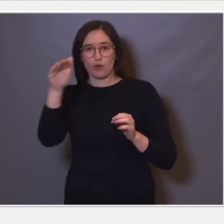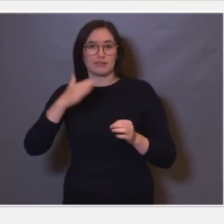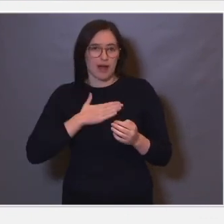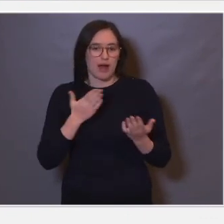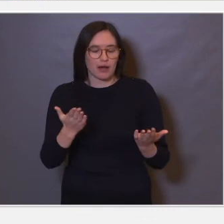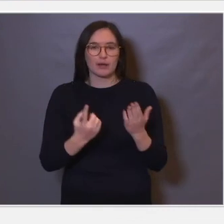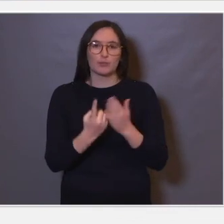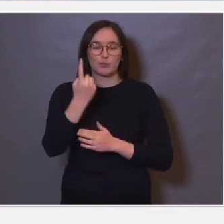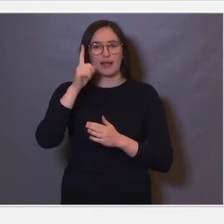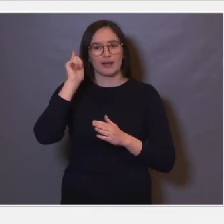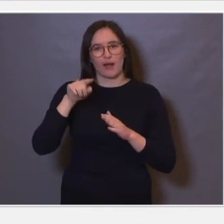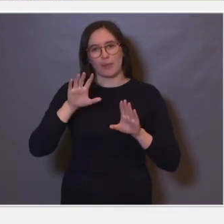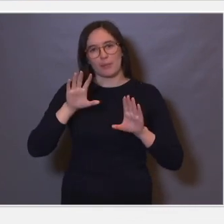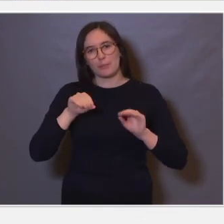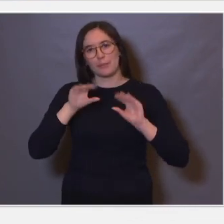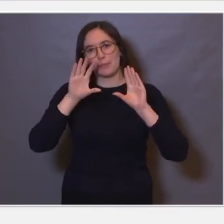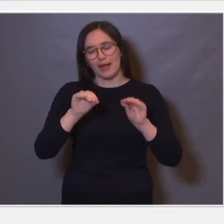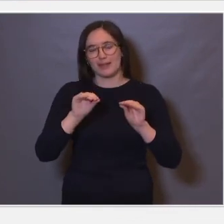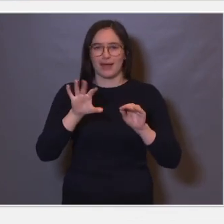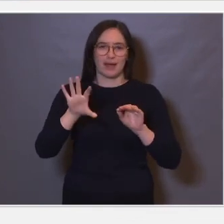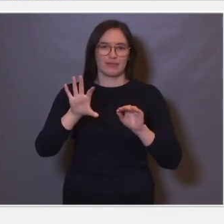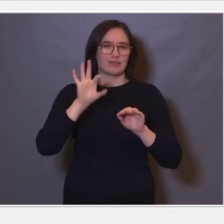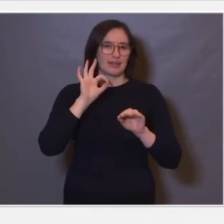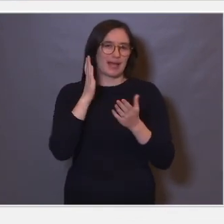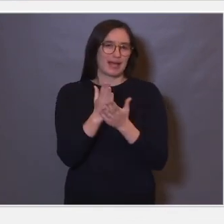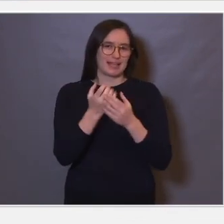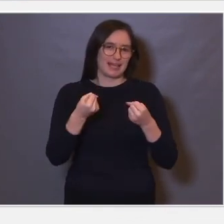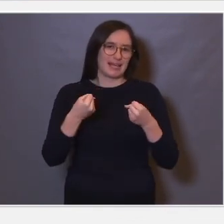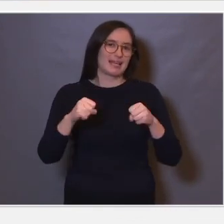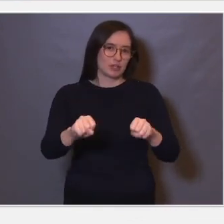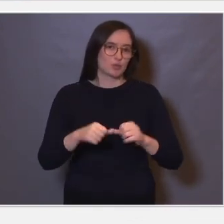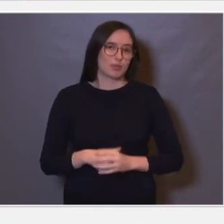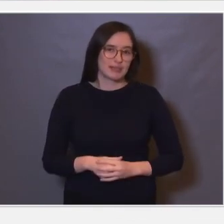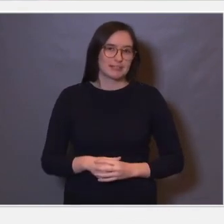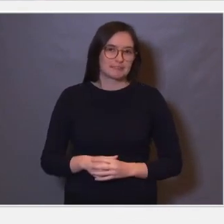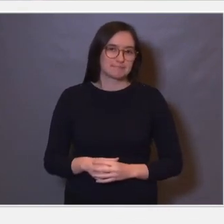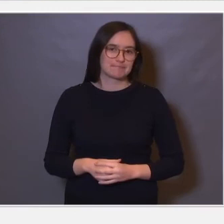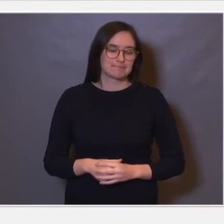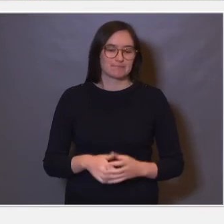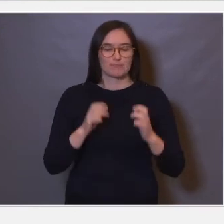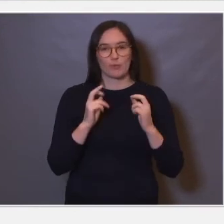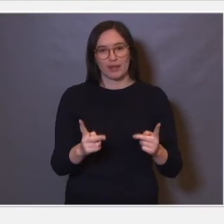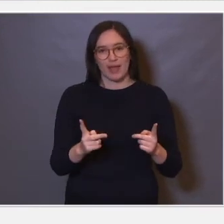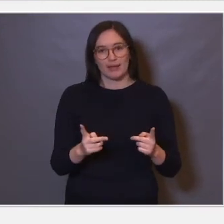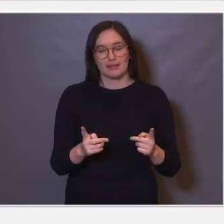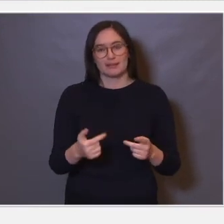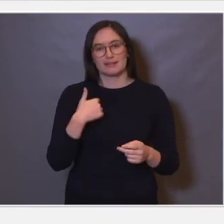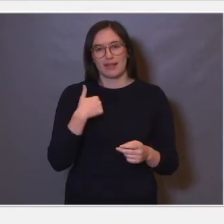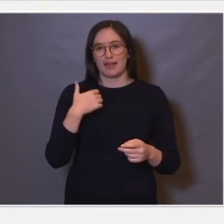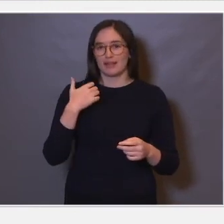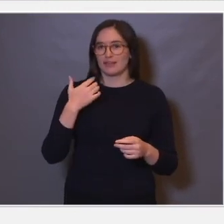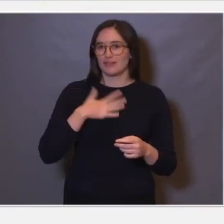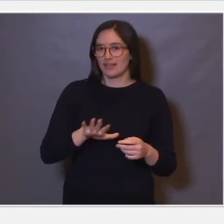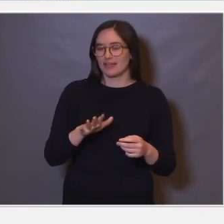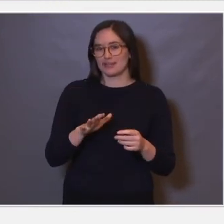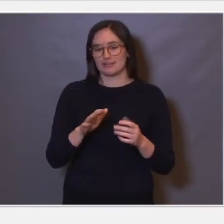gjøre at man kan bedre velge de riktige intervensjonene å bruke. Så da er dette her, jeg gjorde selvfølgelig